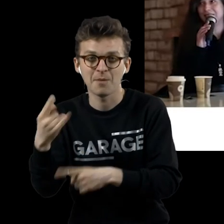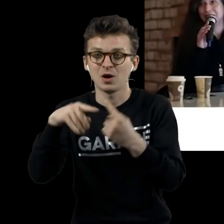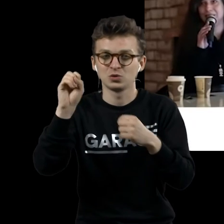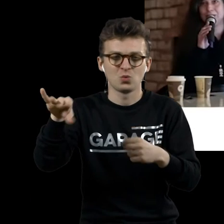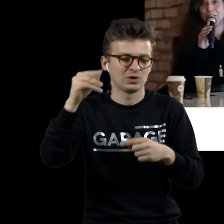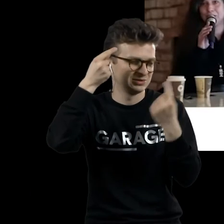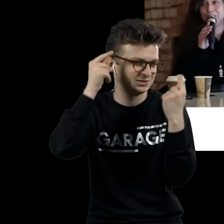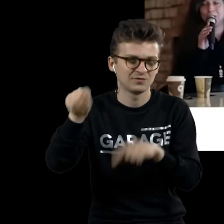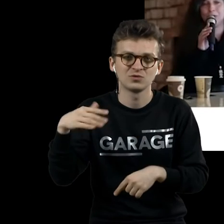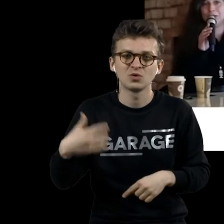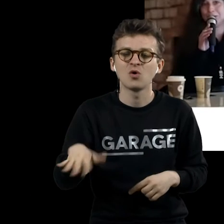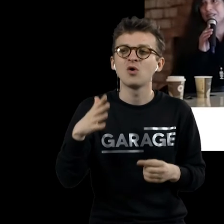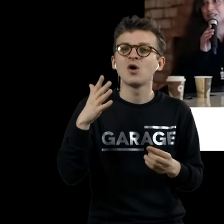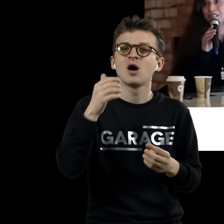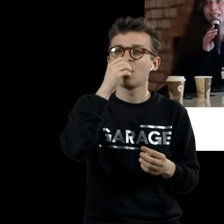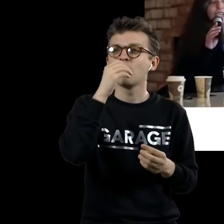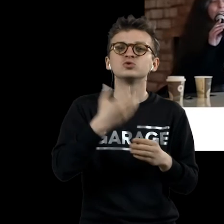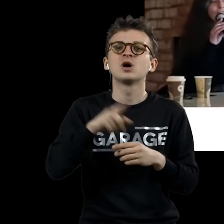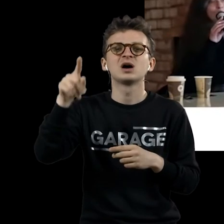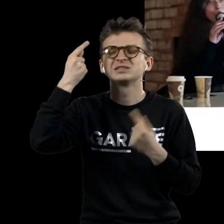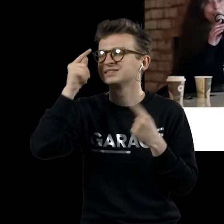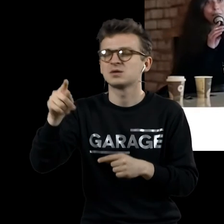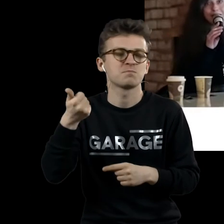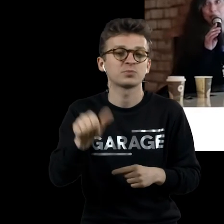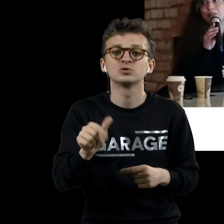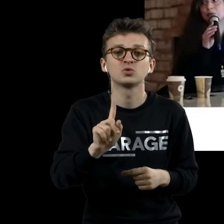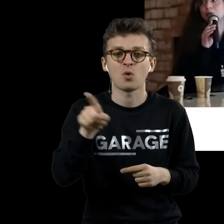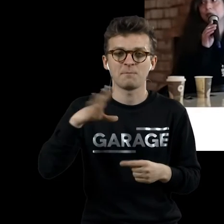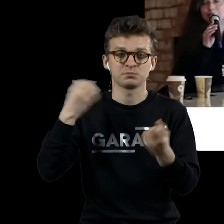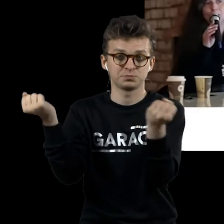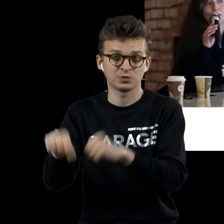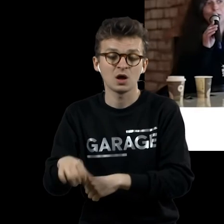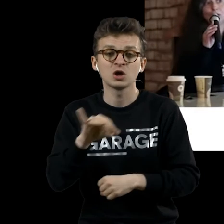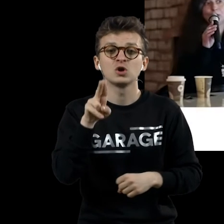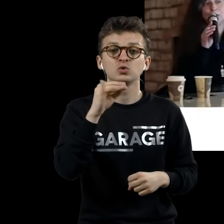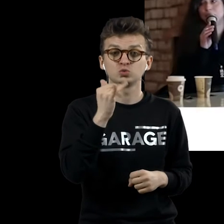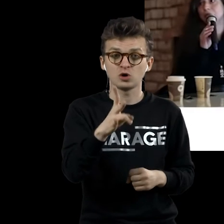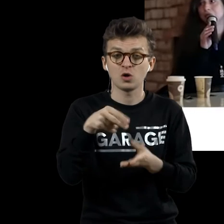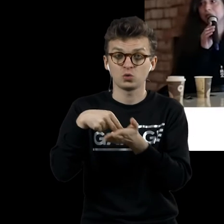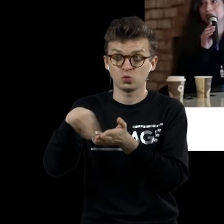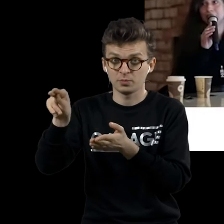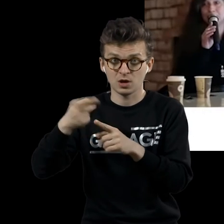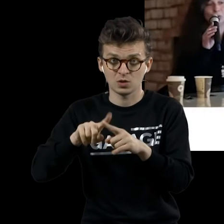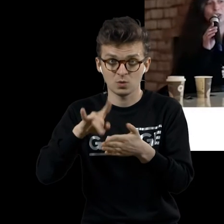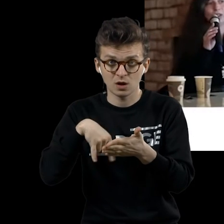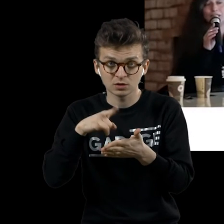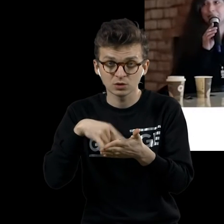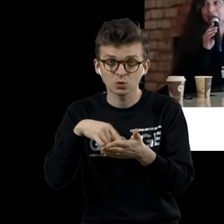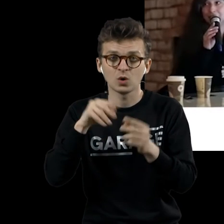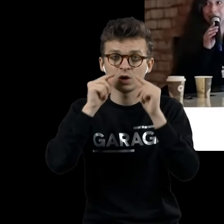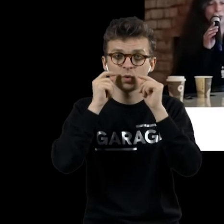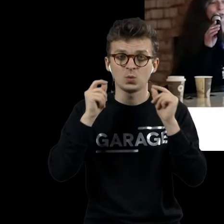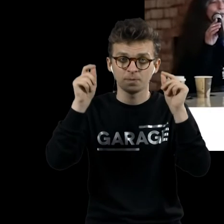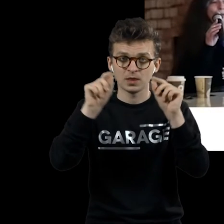картины связана с тем, что она была предметом кражи. Дюшан покупает эту открытку, пририсовывает ей усики